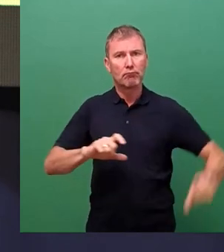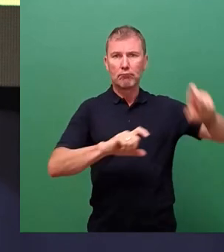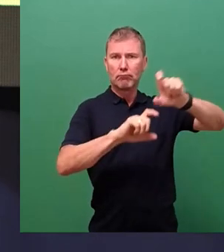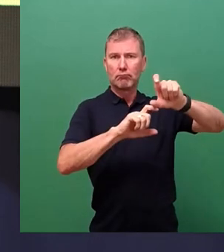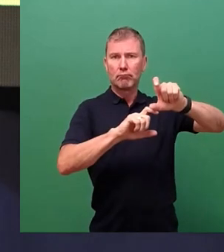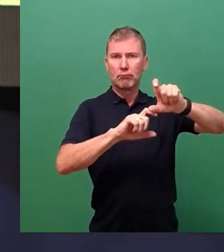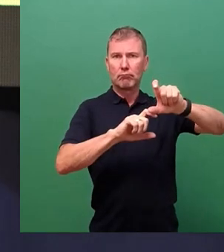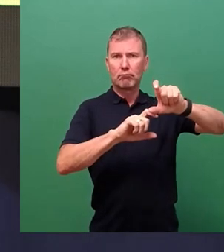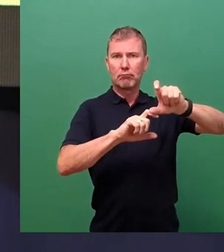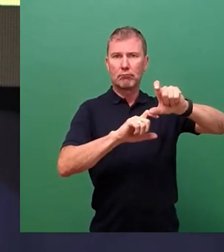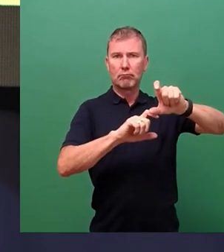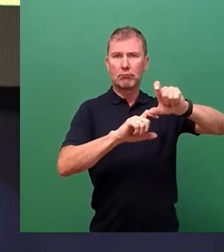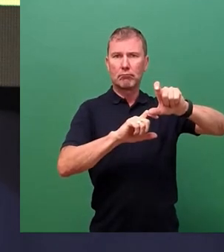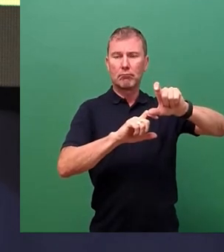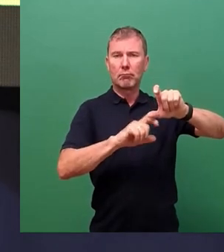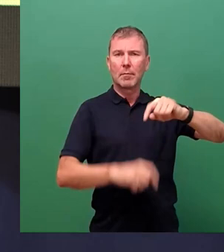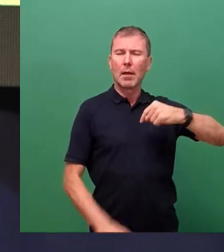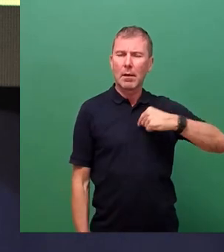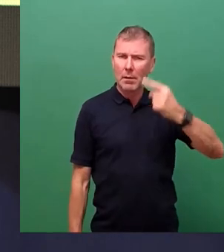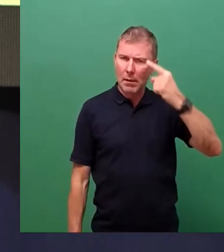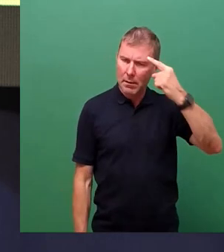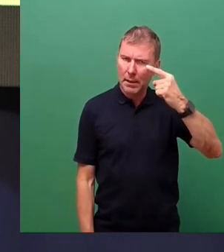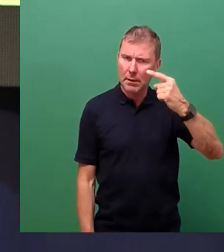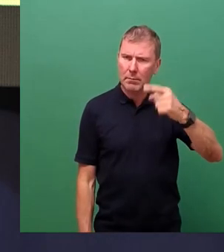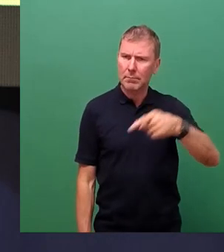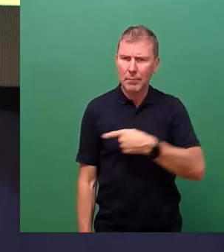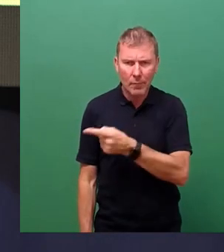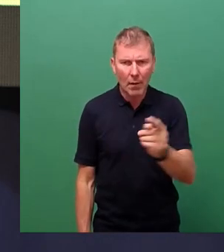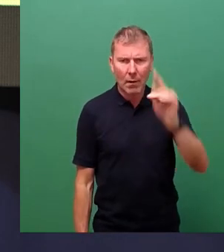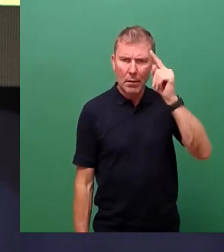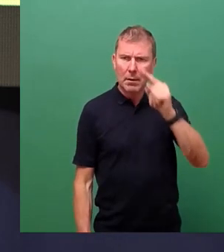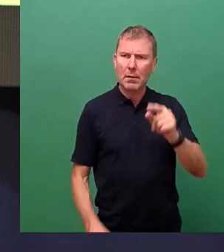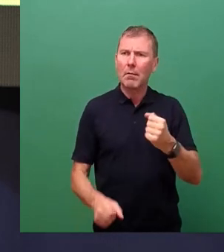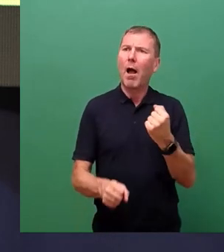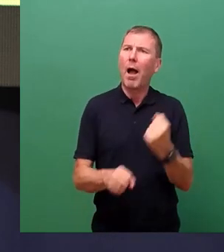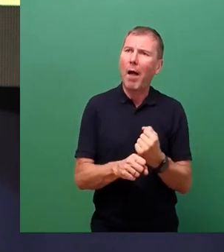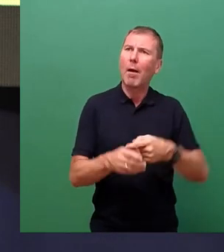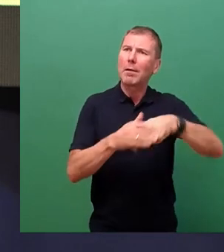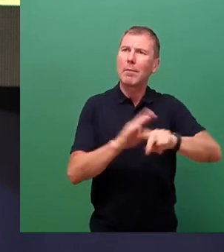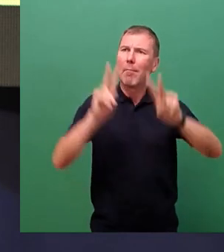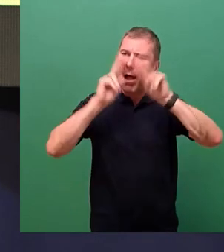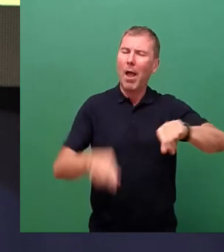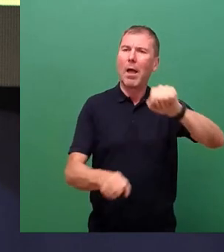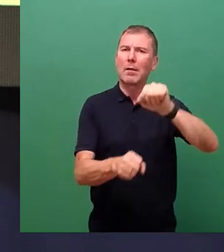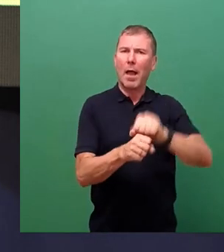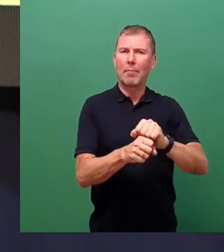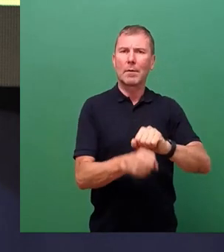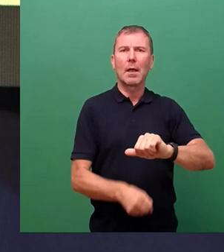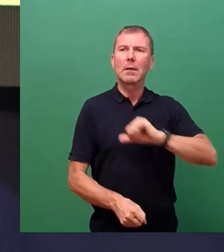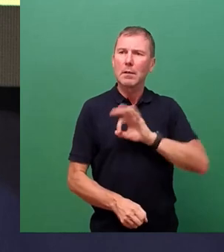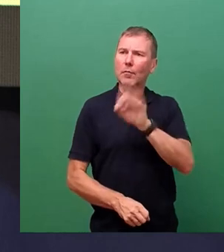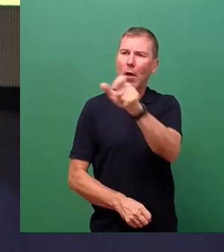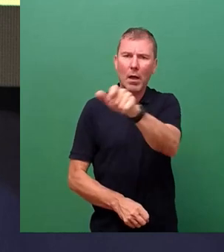Ich meine deshalb, das prinzipielle Nachdenken über die Arbeit im Ehrenamt ist im Interesse der Menschen, die sich engagieren